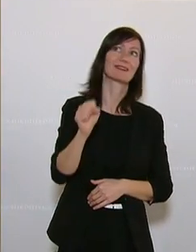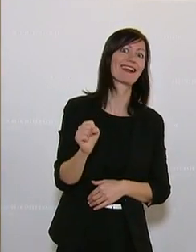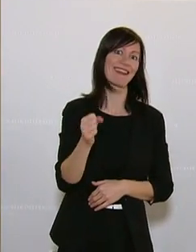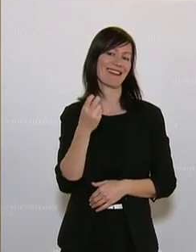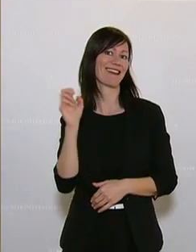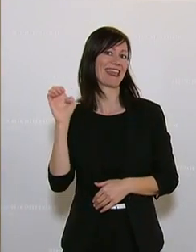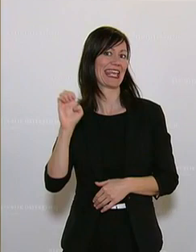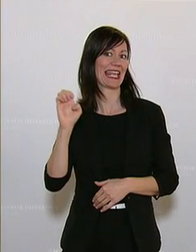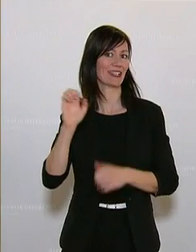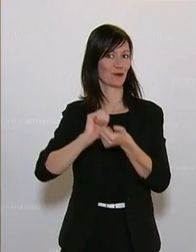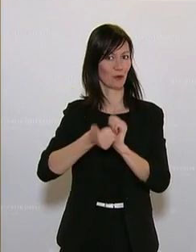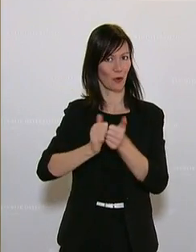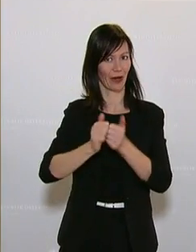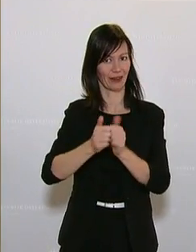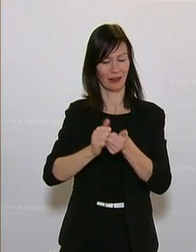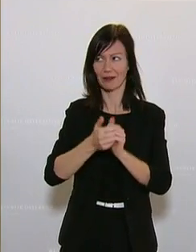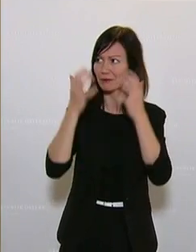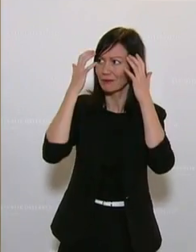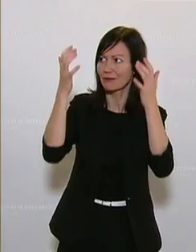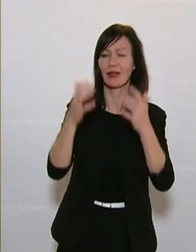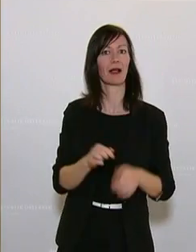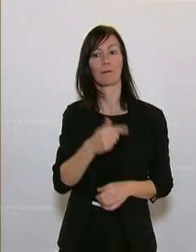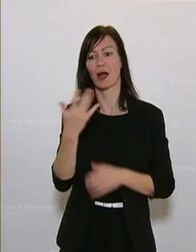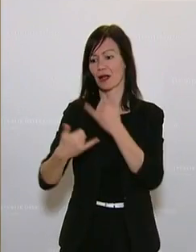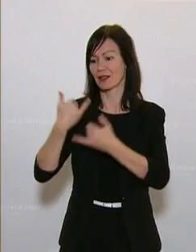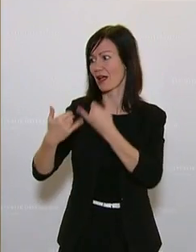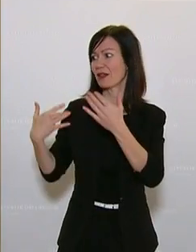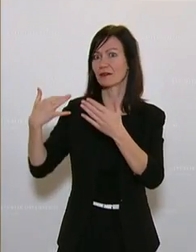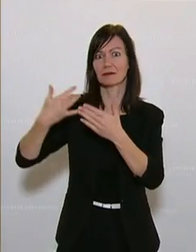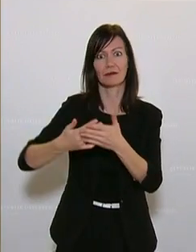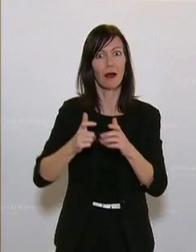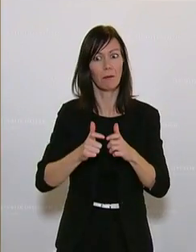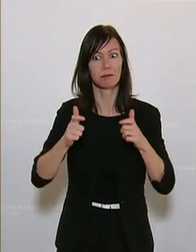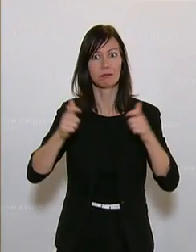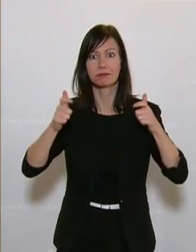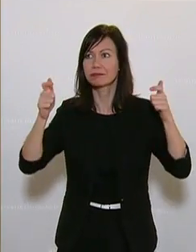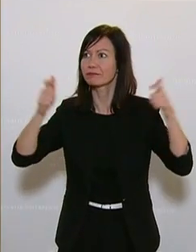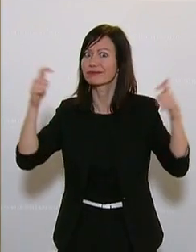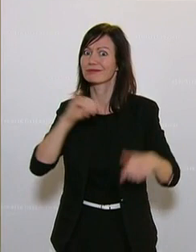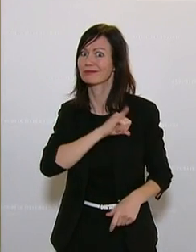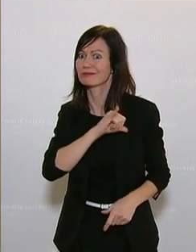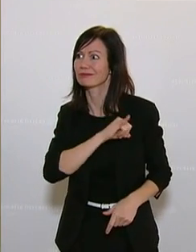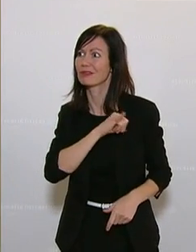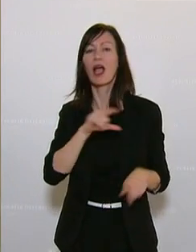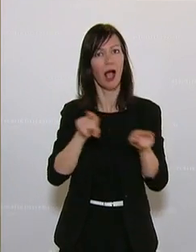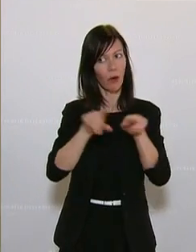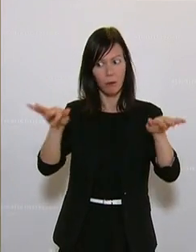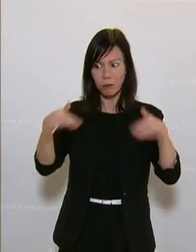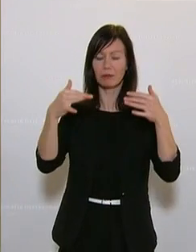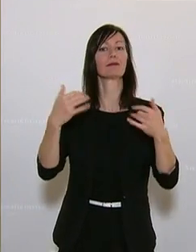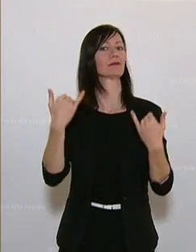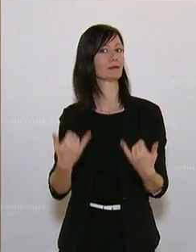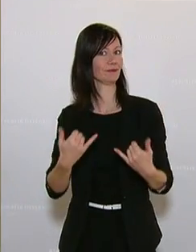sodass in den vergangenen Jahren ein enormer Zulauf und auch ein gestärkertes Interesse der Öffentlichkeit an dem Thema